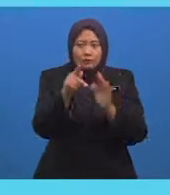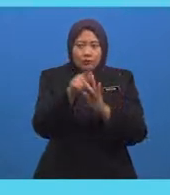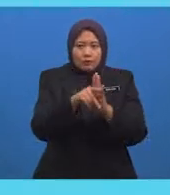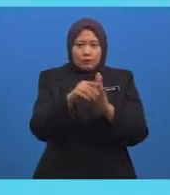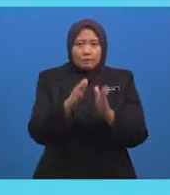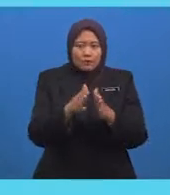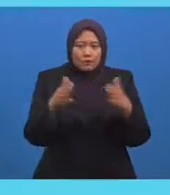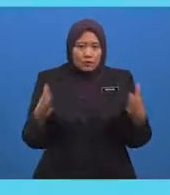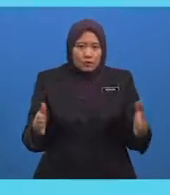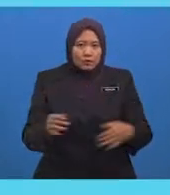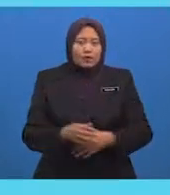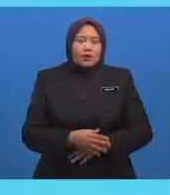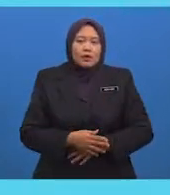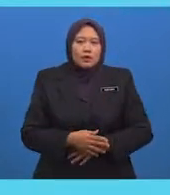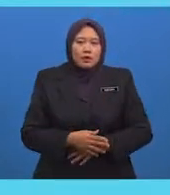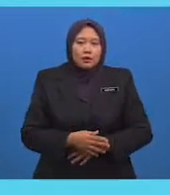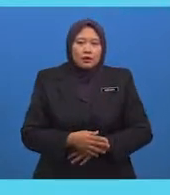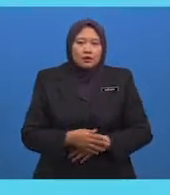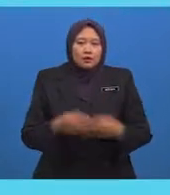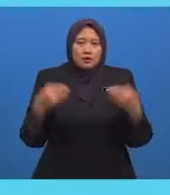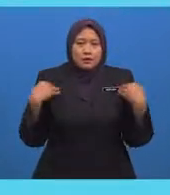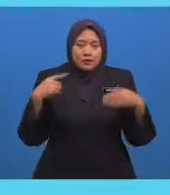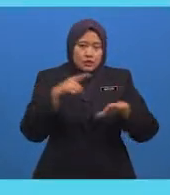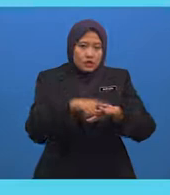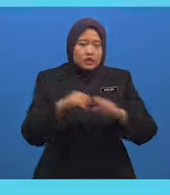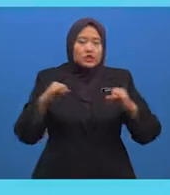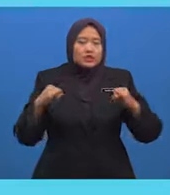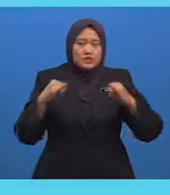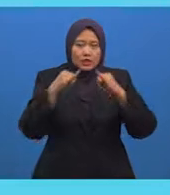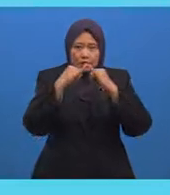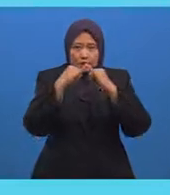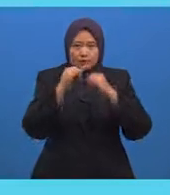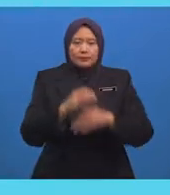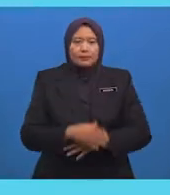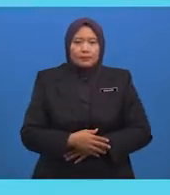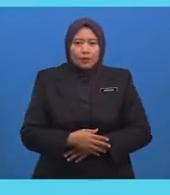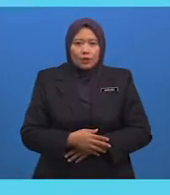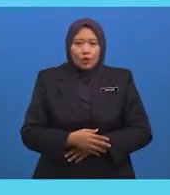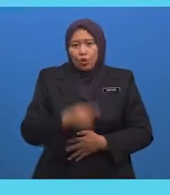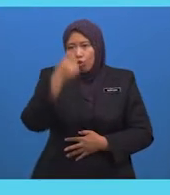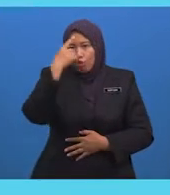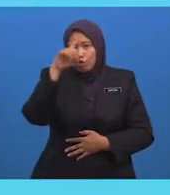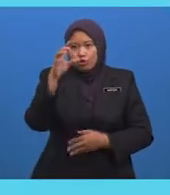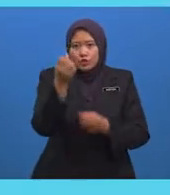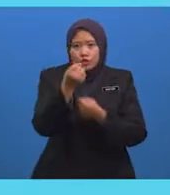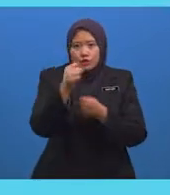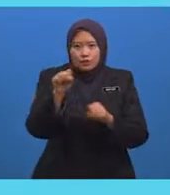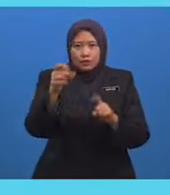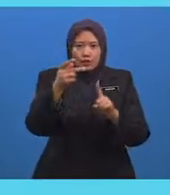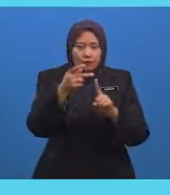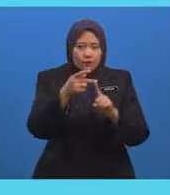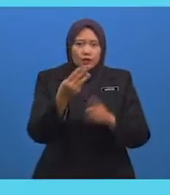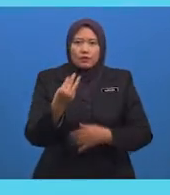Berlaku Di Istana Hal ini Adalah Untuk Menyediakan Kepada